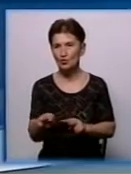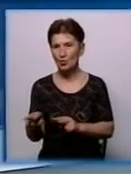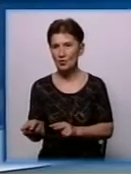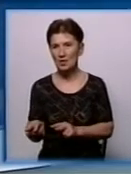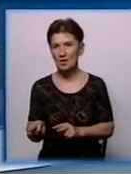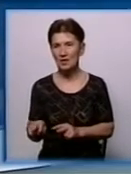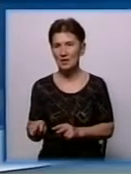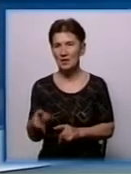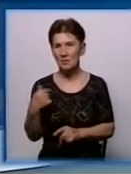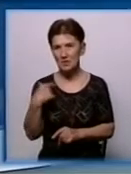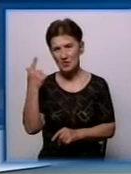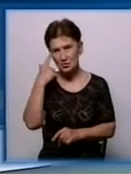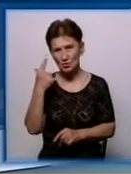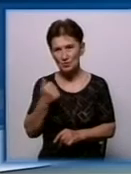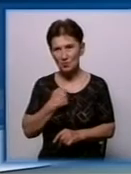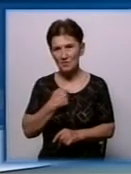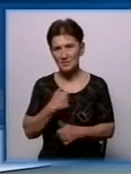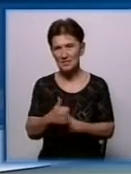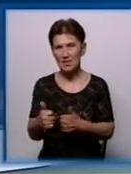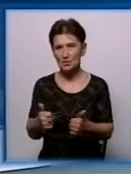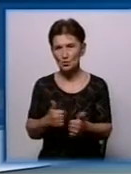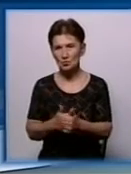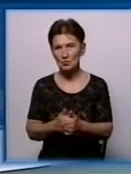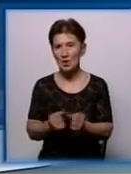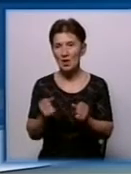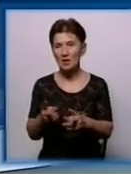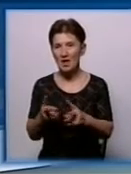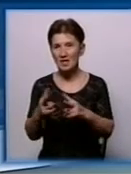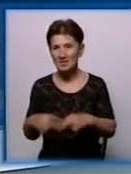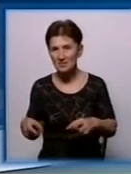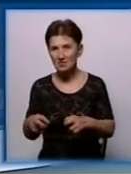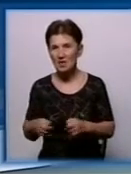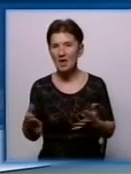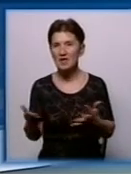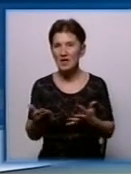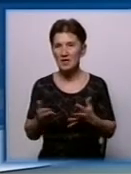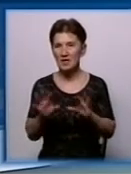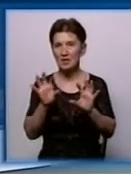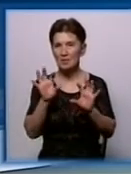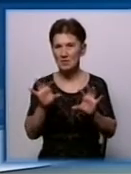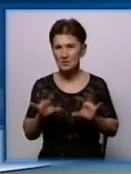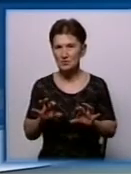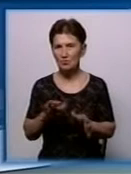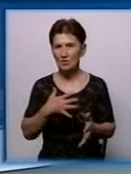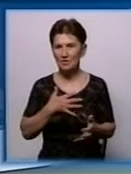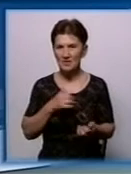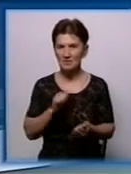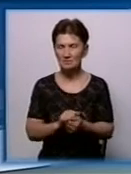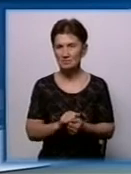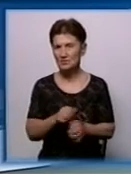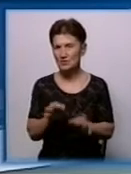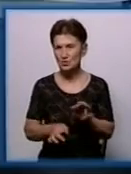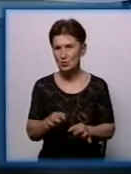справи мені доповідає заступник по напрямку, як розглядалося, які принципові дані оцінки в нашій роботі, судді,